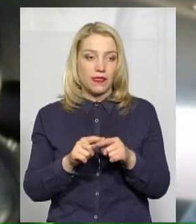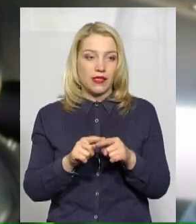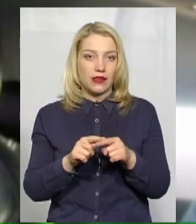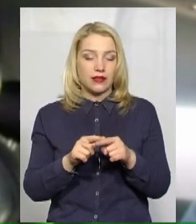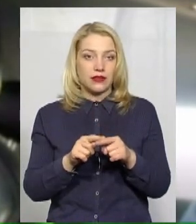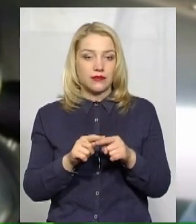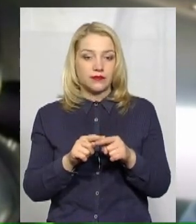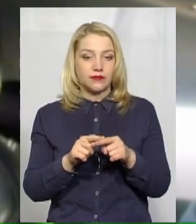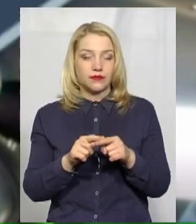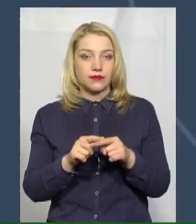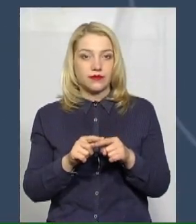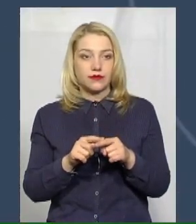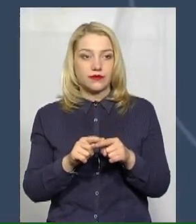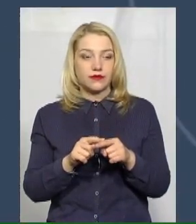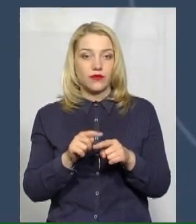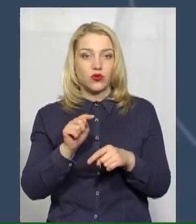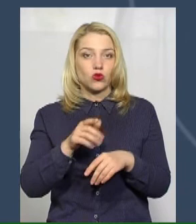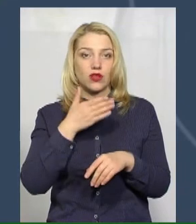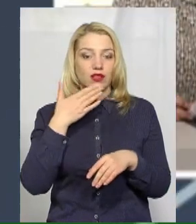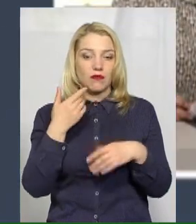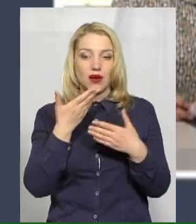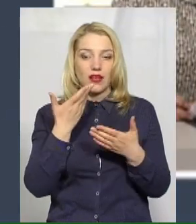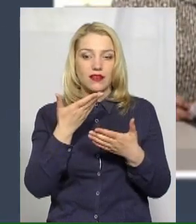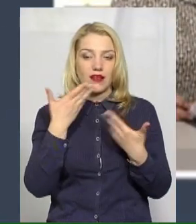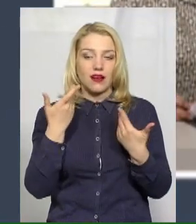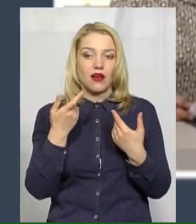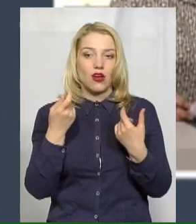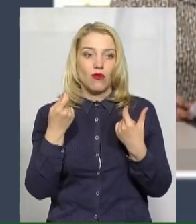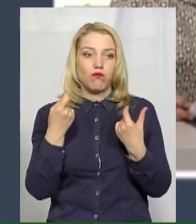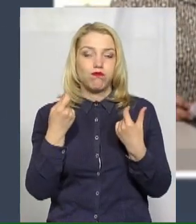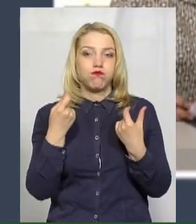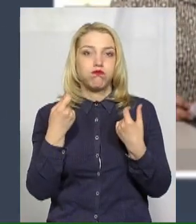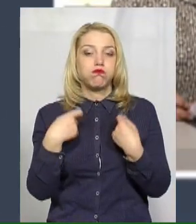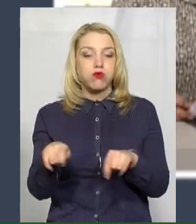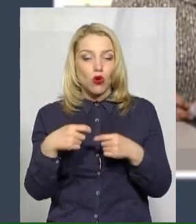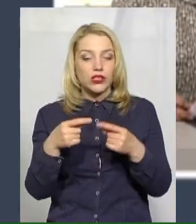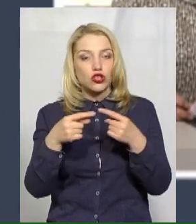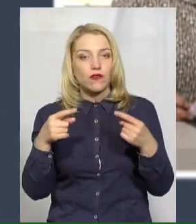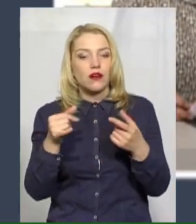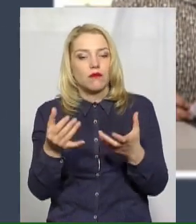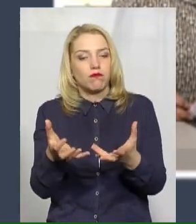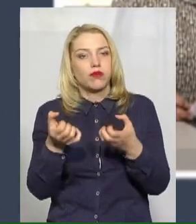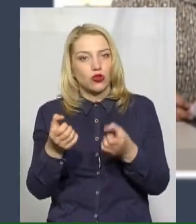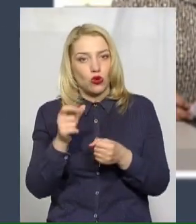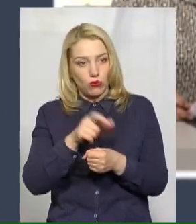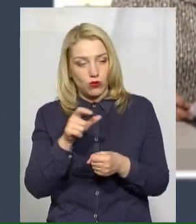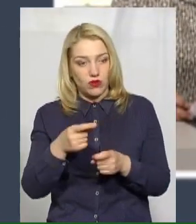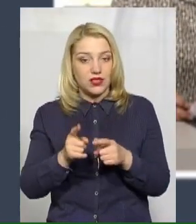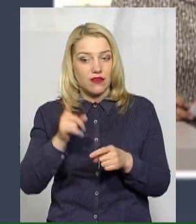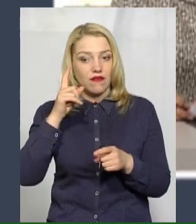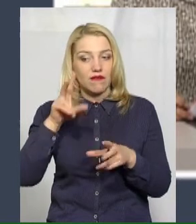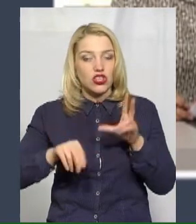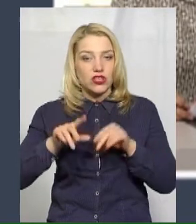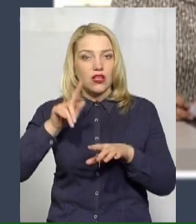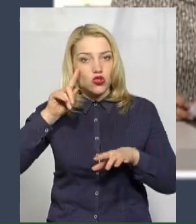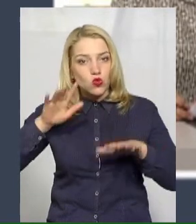відбувається, продаж товарів, якби, і прийом громадян таким чином. Це тільки ж також сумнівно, але так чи інакше, я буду до